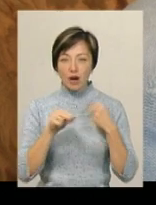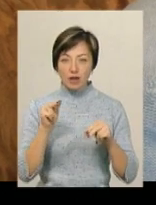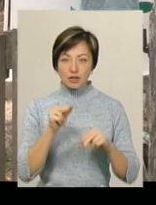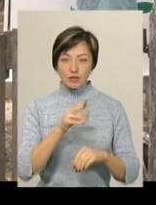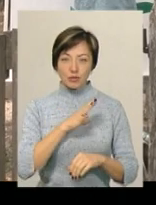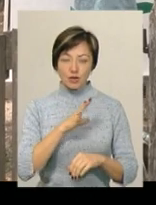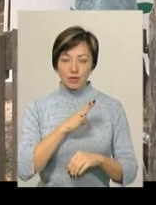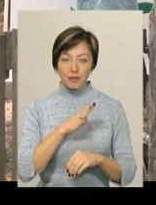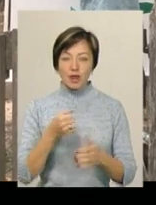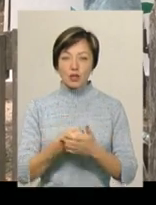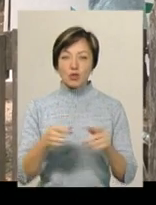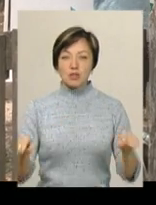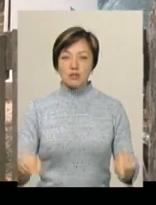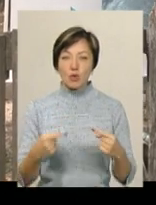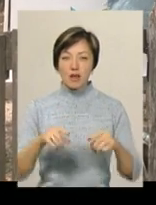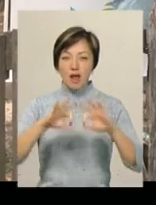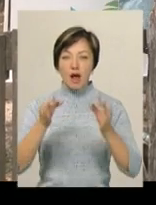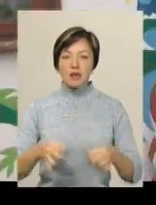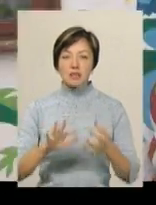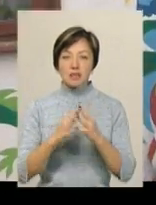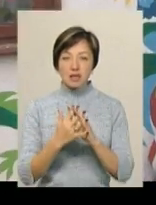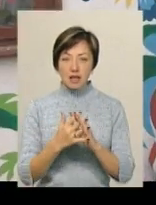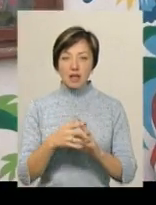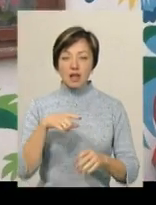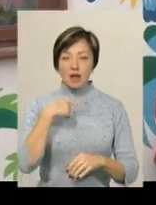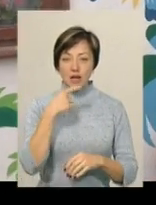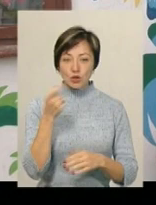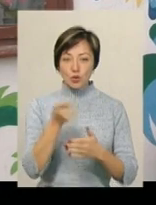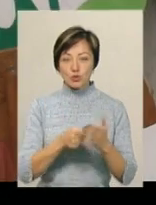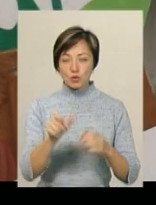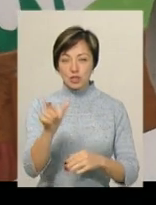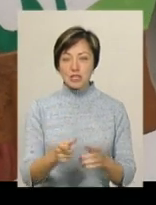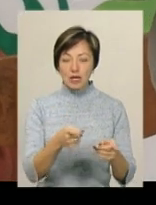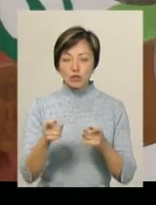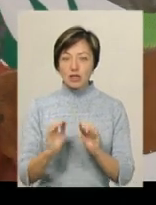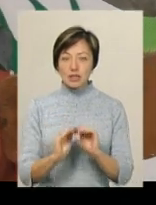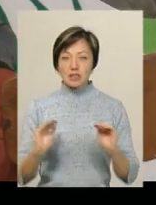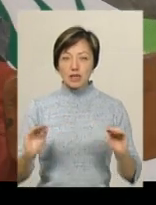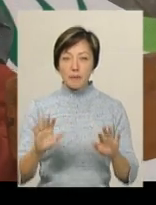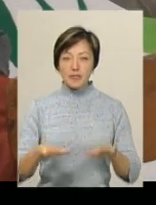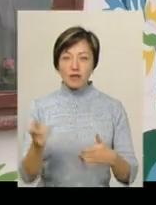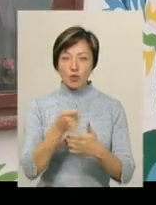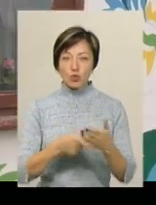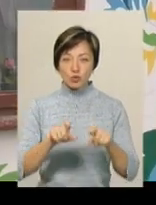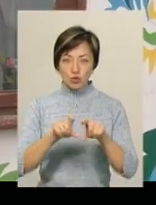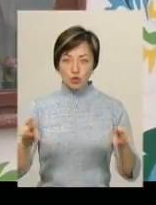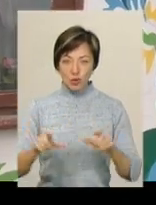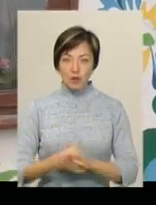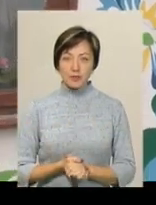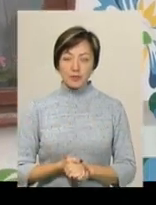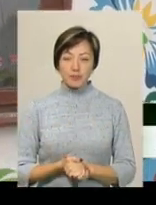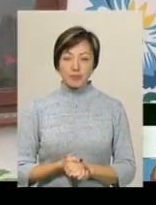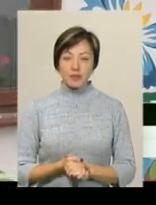До створення арт-села, каже самчиківський художник Сергій Касьянов, залучатимуть учнів місцевої художньої школи. Вони будуть